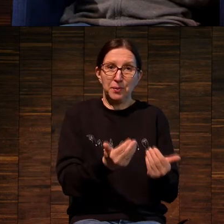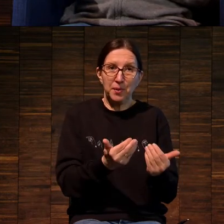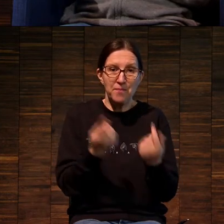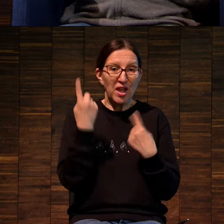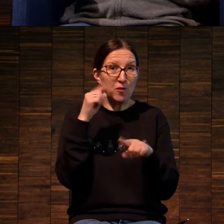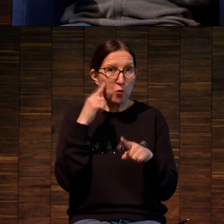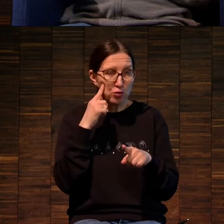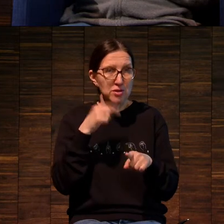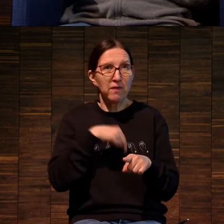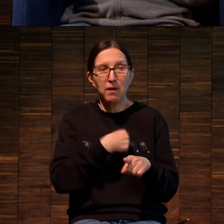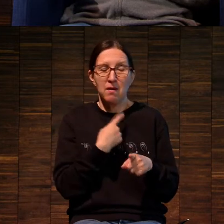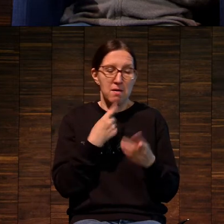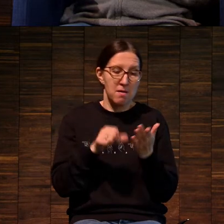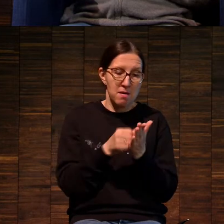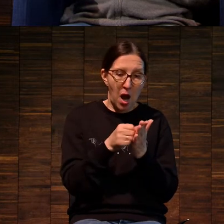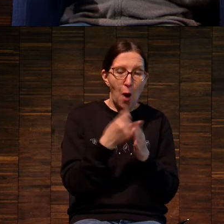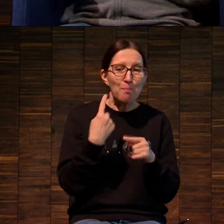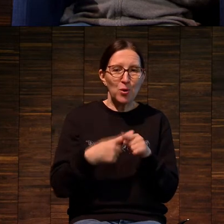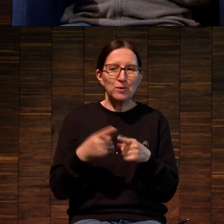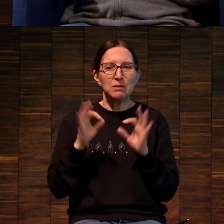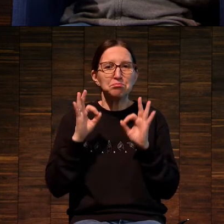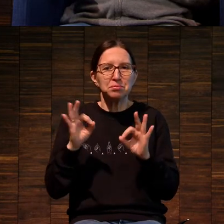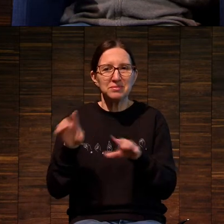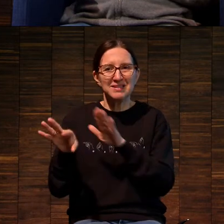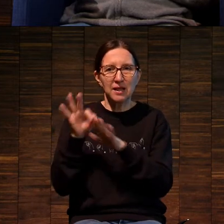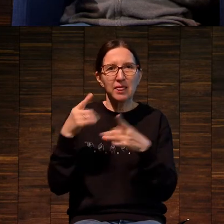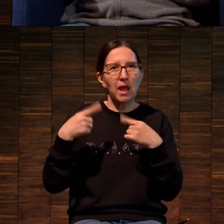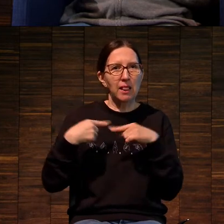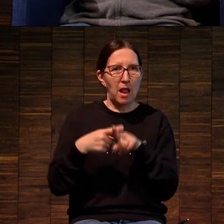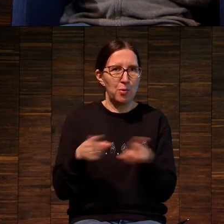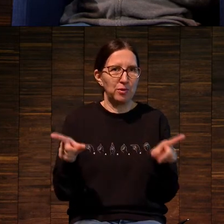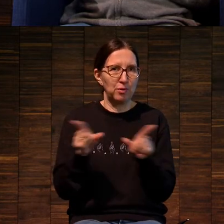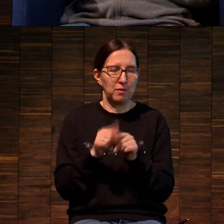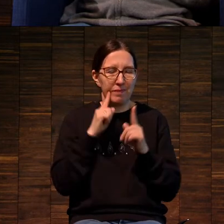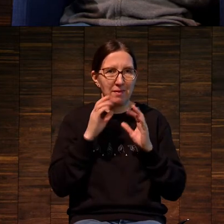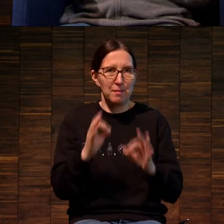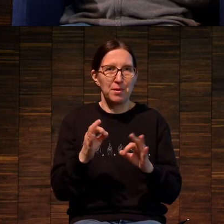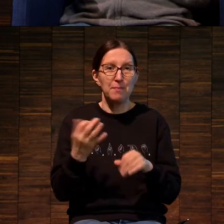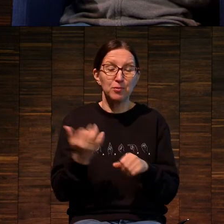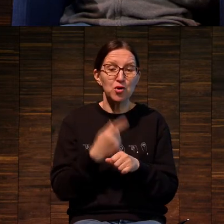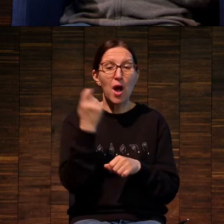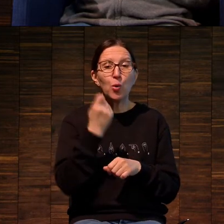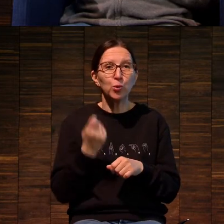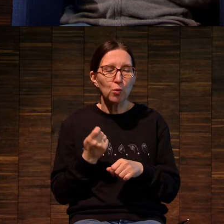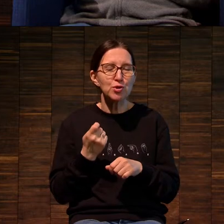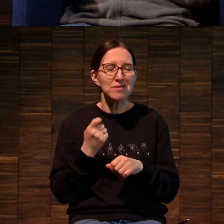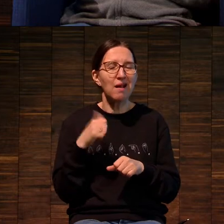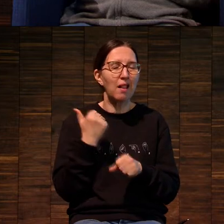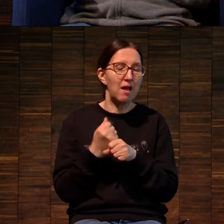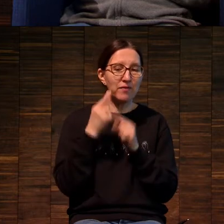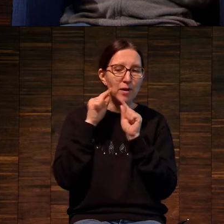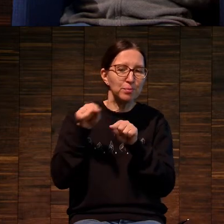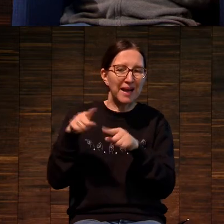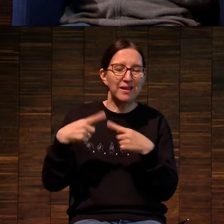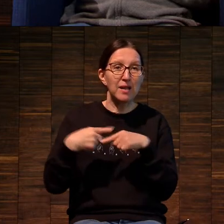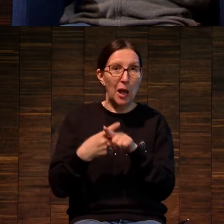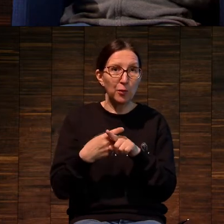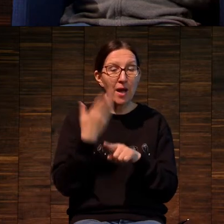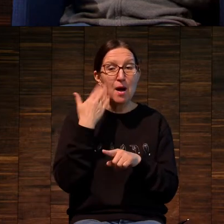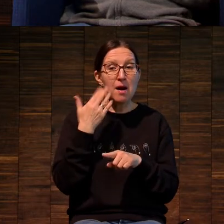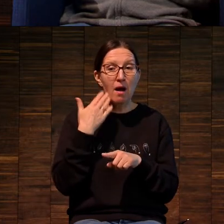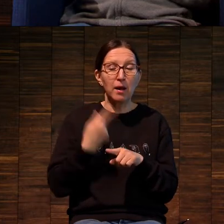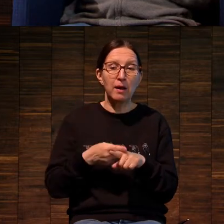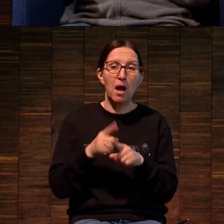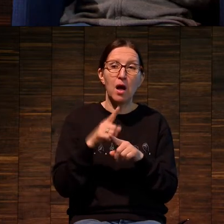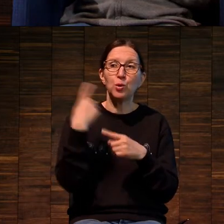творческий момент и технологический момент. И художники всегда следовали за технологией. Потому что когда предлагалась новая